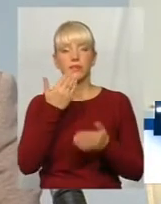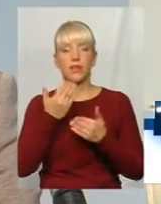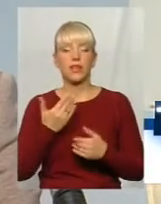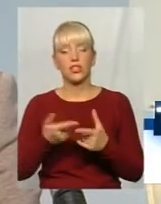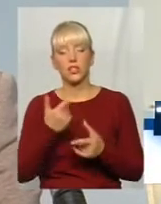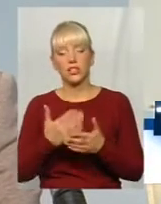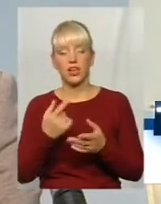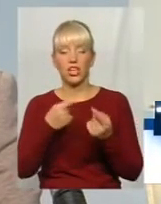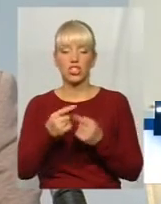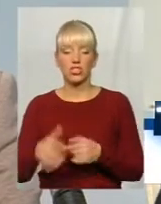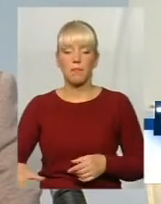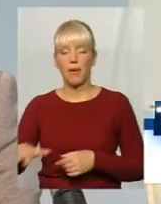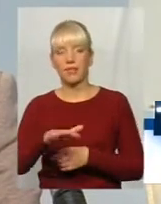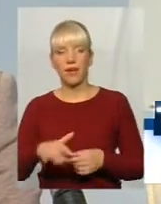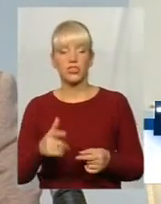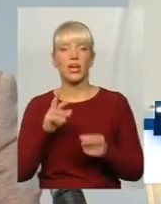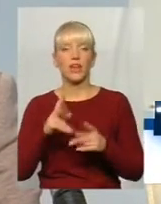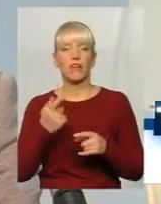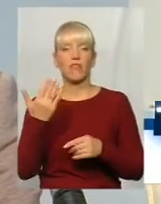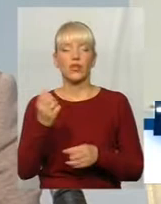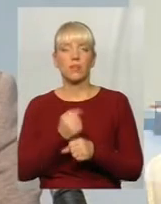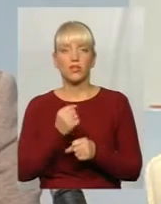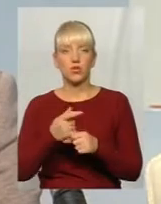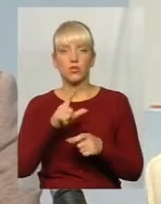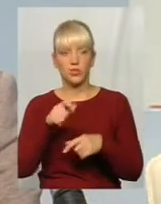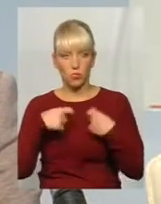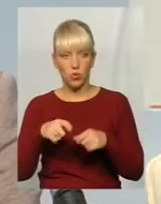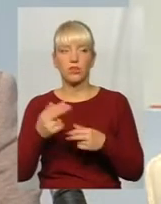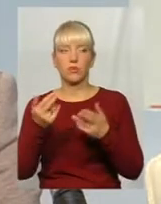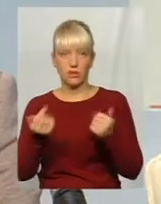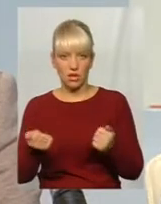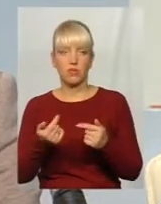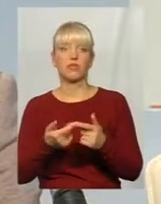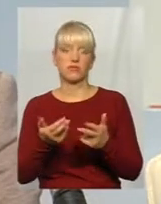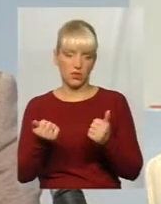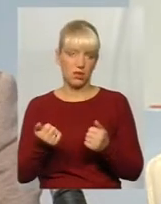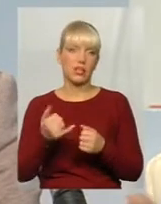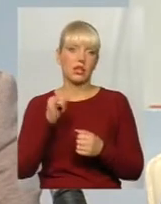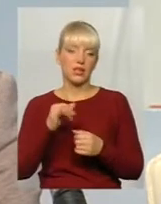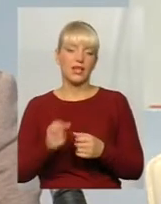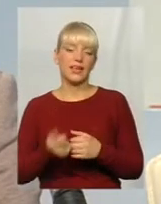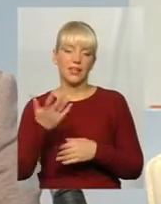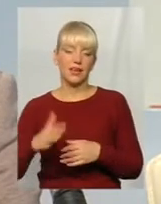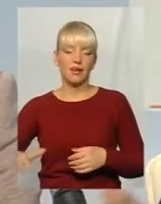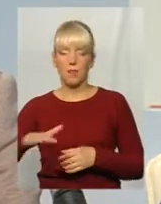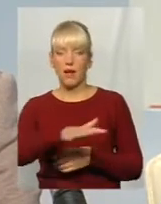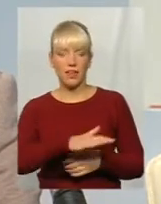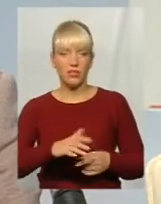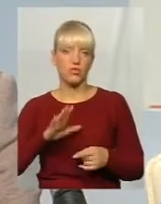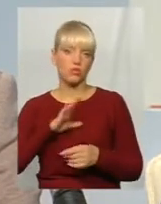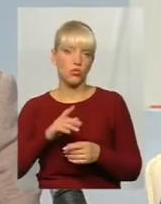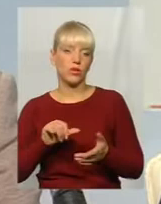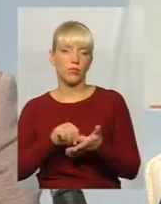закупівлях, чи вони працюють з продажами. Так, відповідь була так. І кілька майданчиків були там присутні, і вони